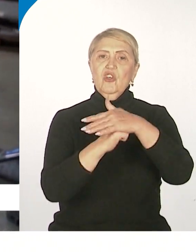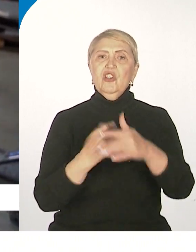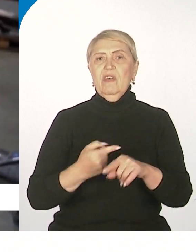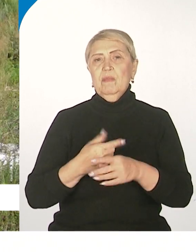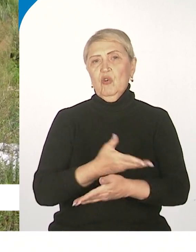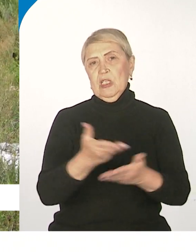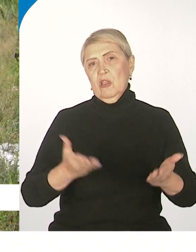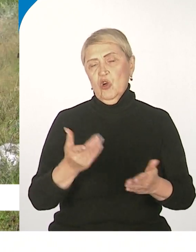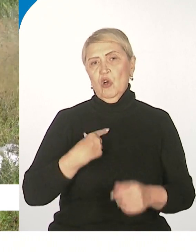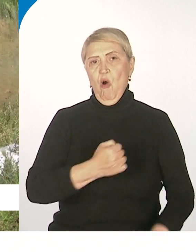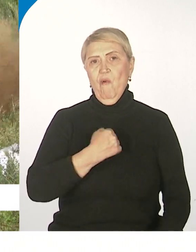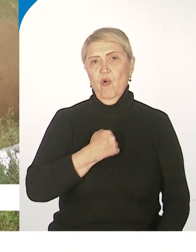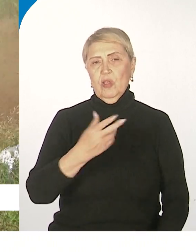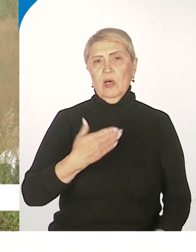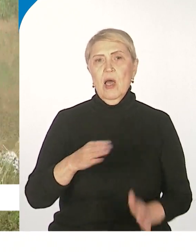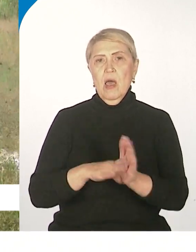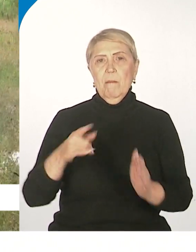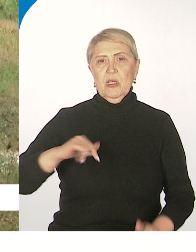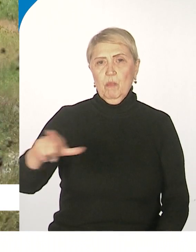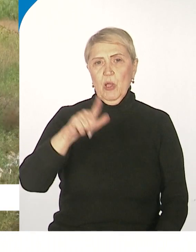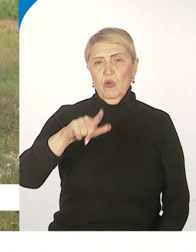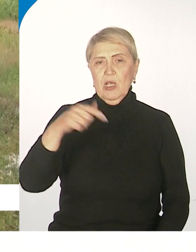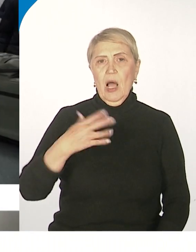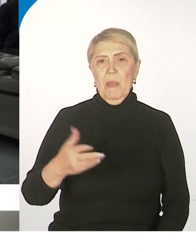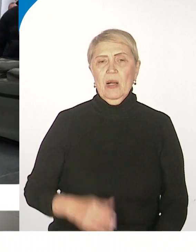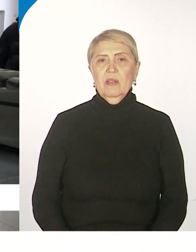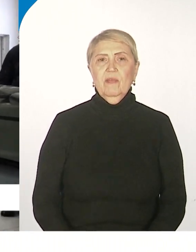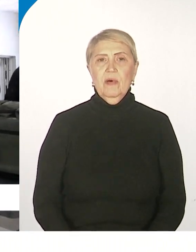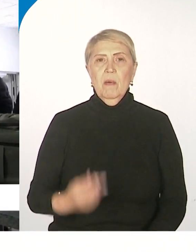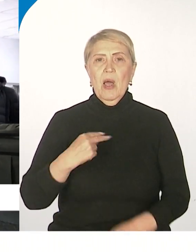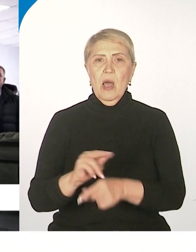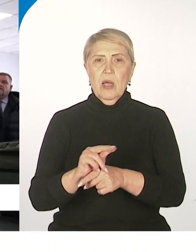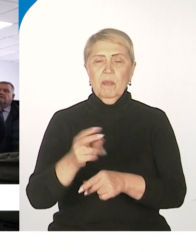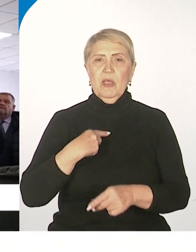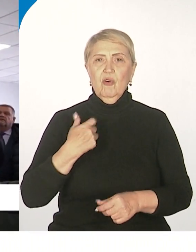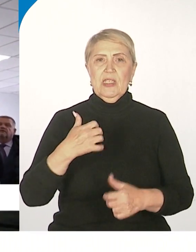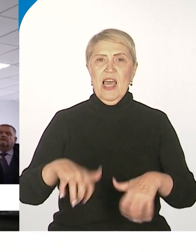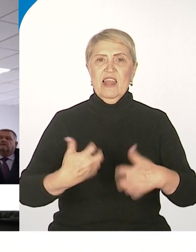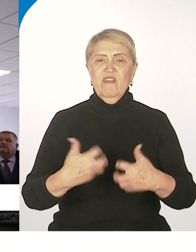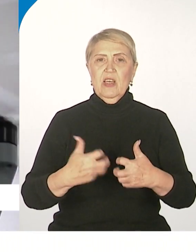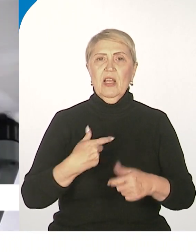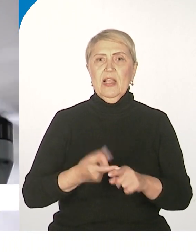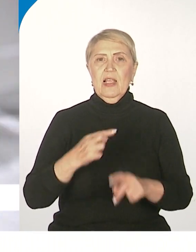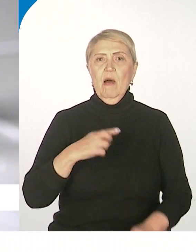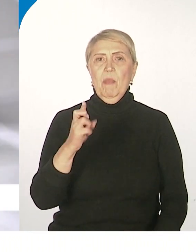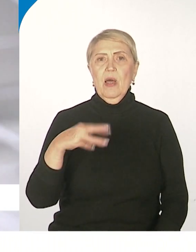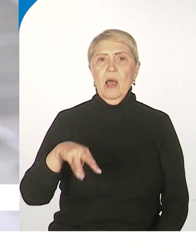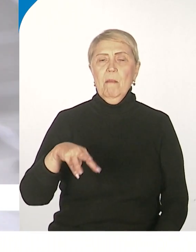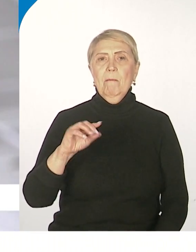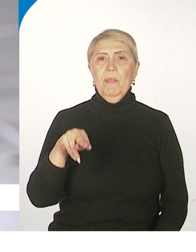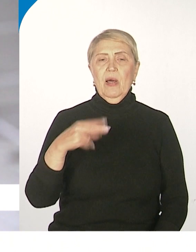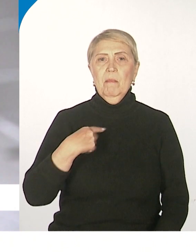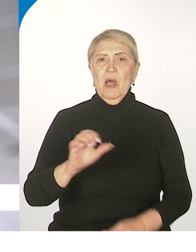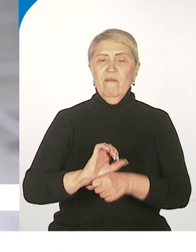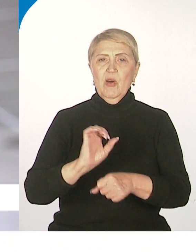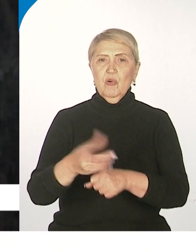производство багги, беспилотных летательных аппаратов. Мы ремонтируем двигатели для БМП. Мы выпускаем